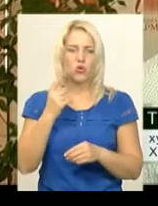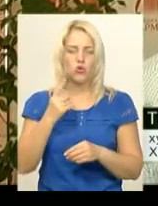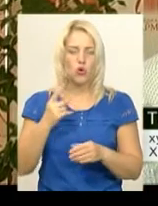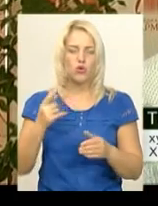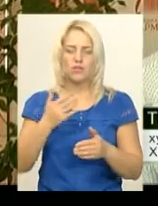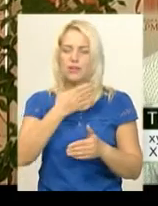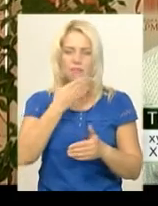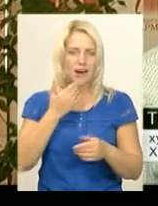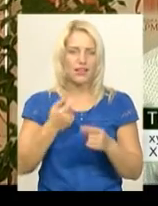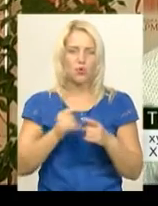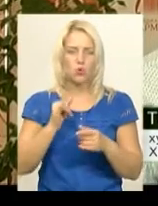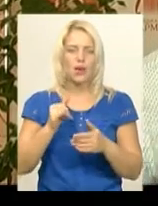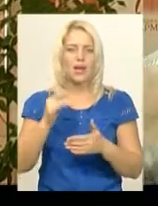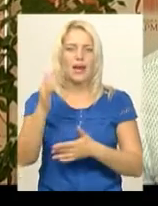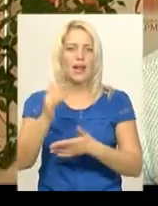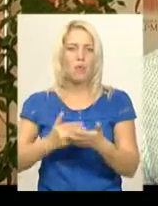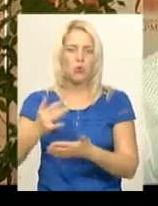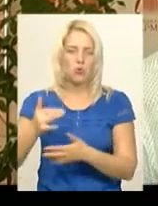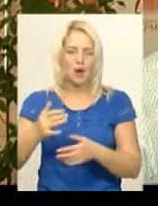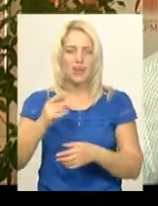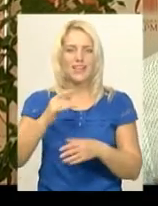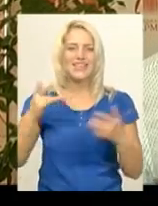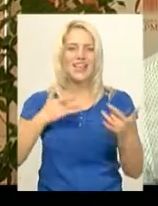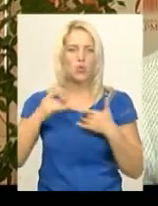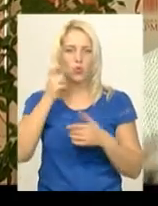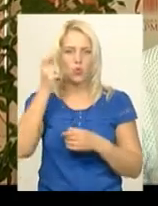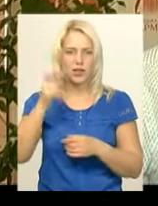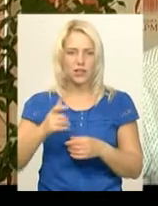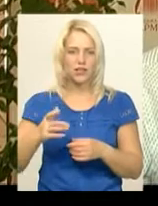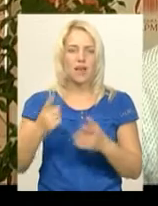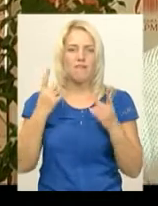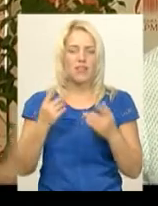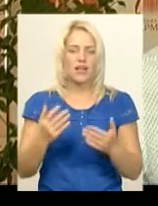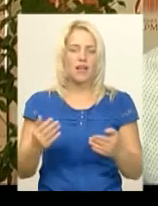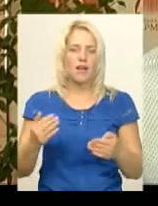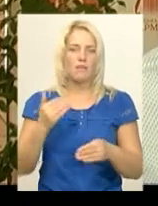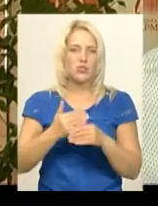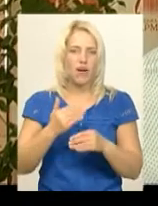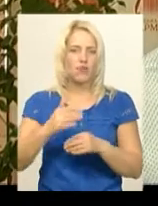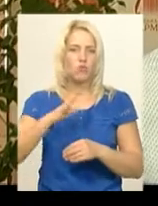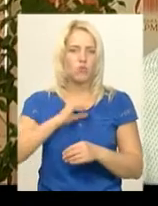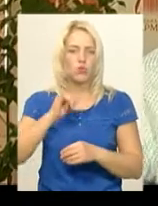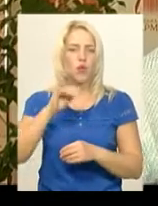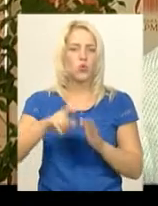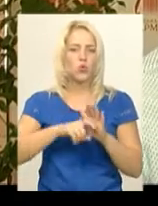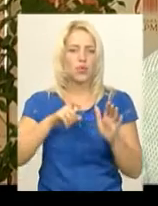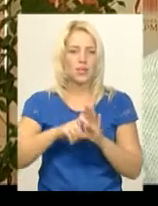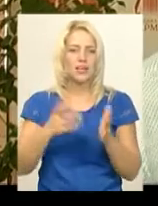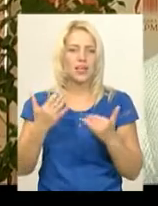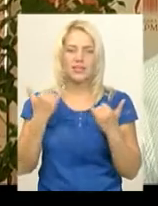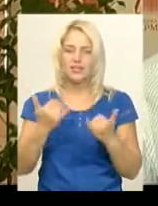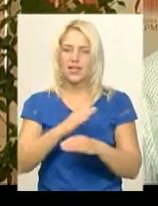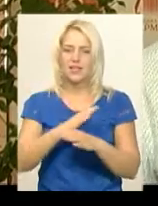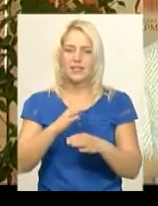театру України. Плюс остання така велика постановка була здійснена в Донецьку, який зараз тимчасово не